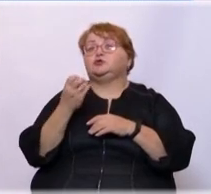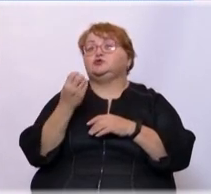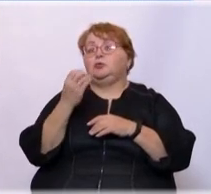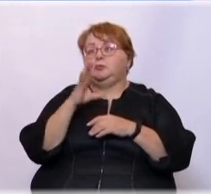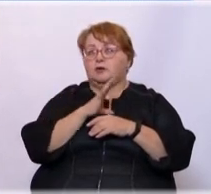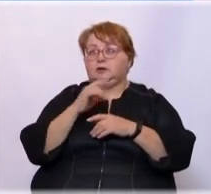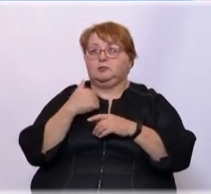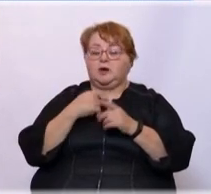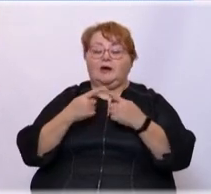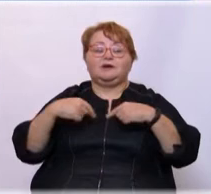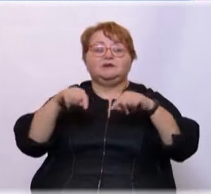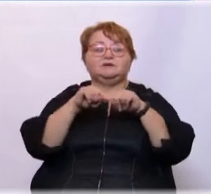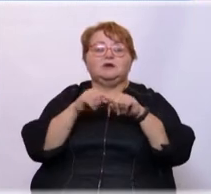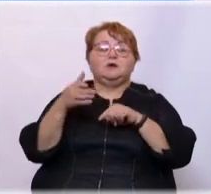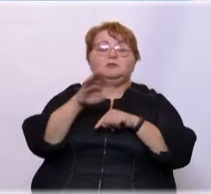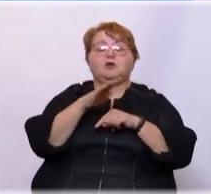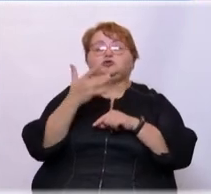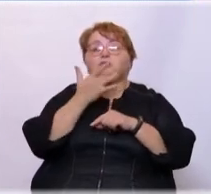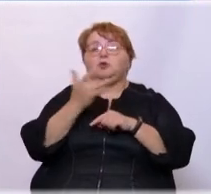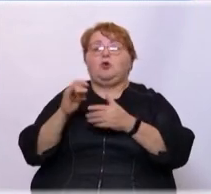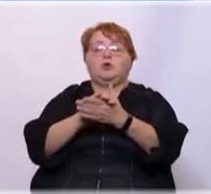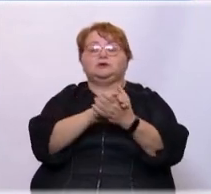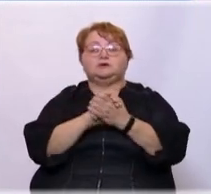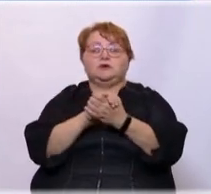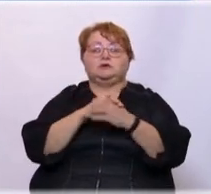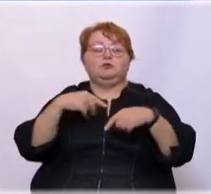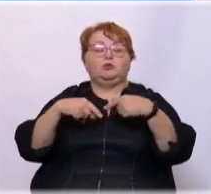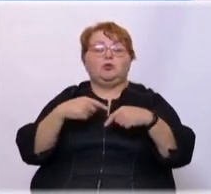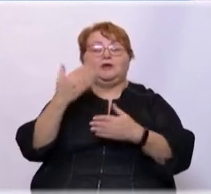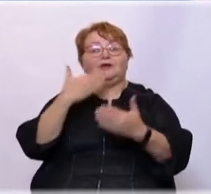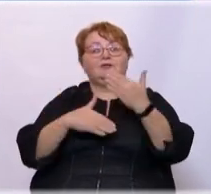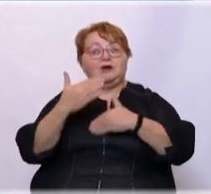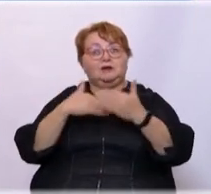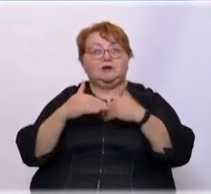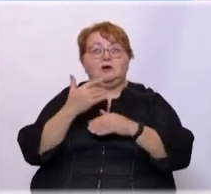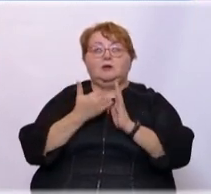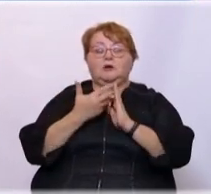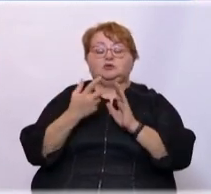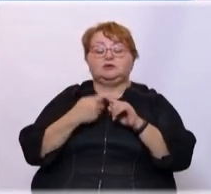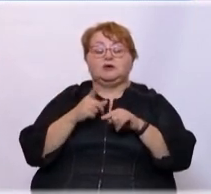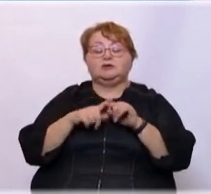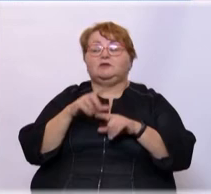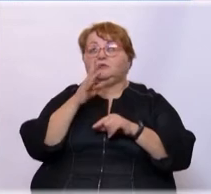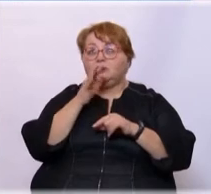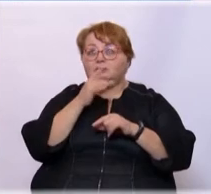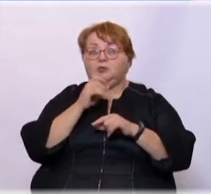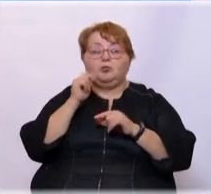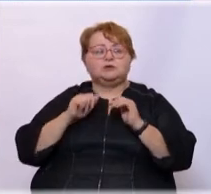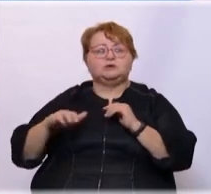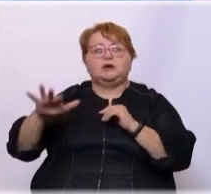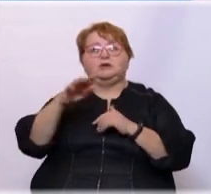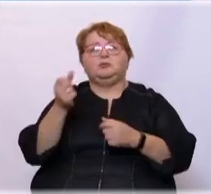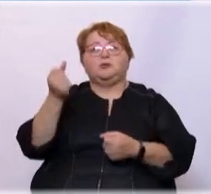мы создали Межреспубликанскую ассоциацию футбола инвалидов, поскольку за это время по стране